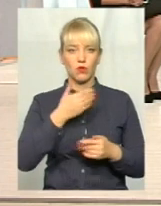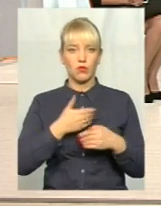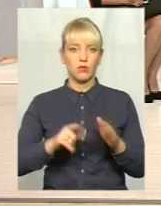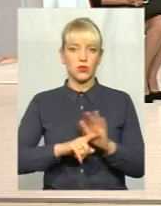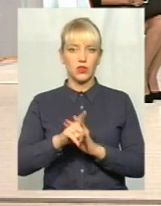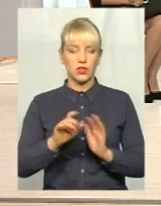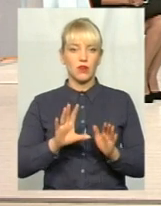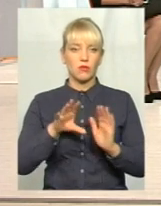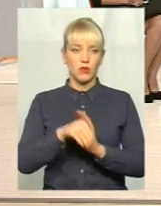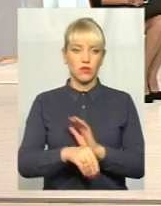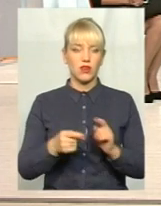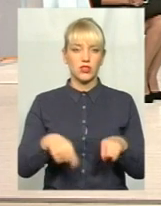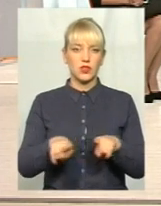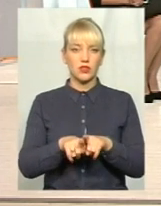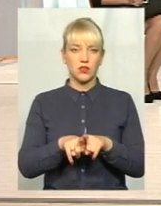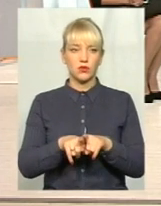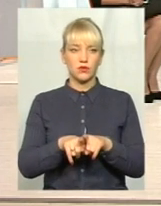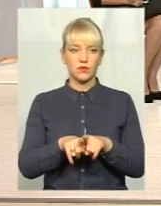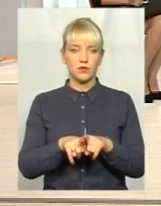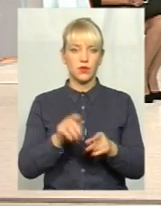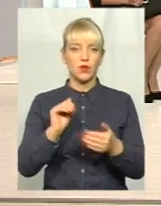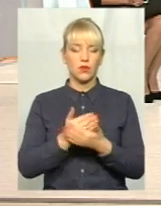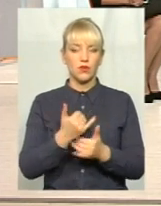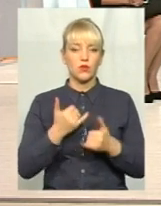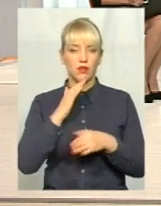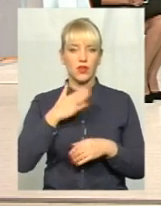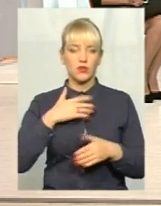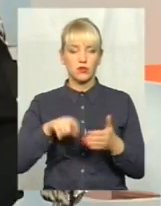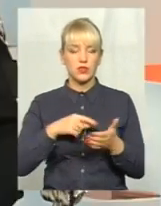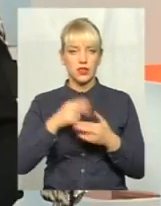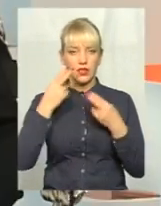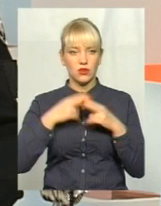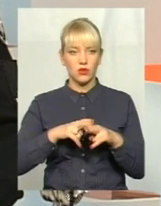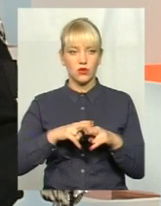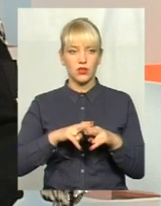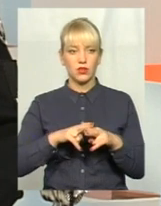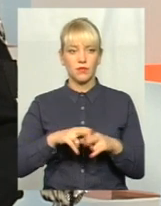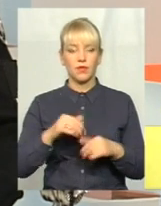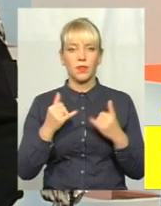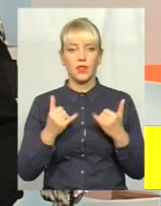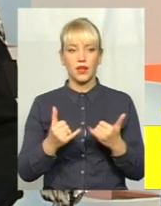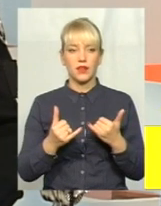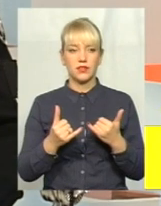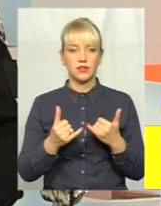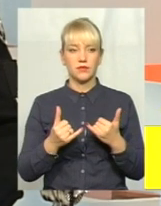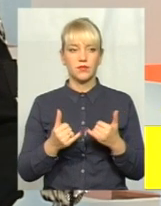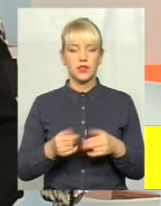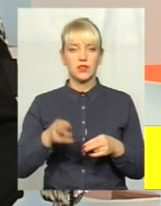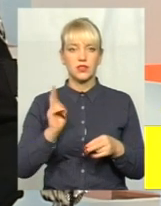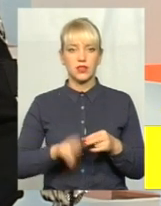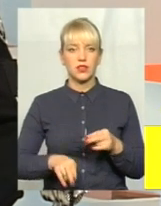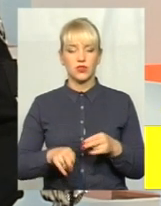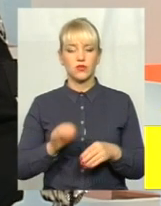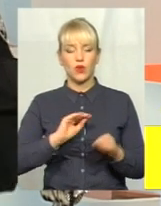впроваджувати таку нову для нашого міста технологію. Наразі закінчили